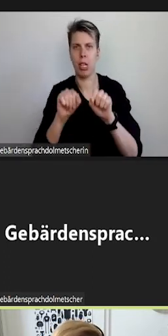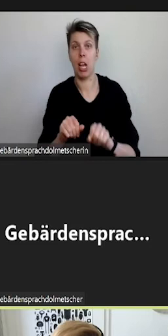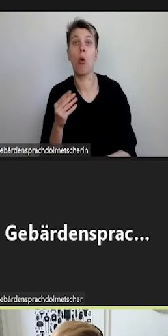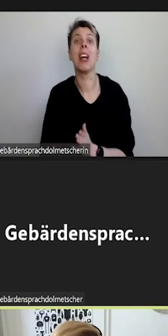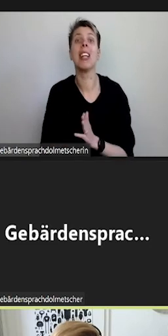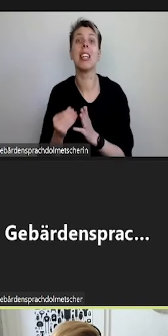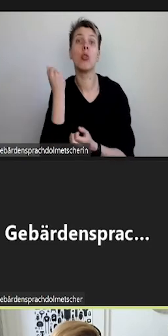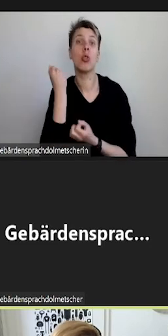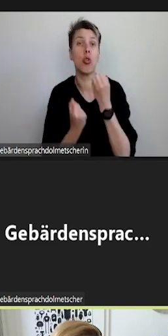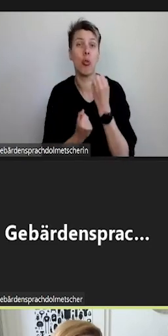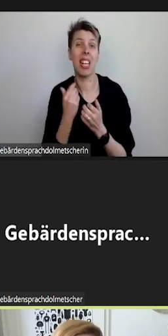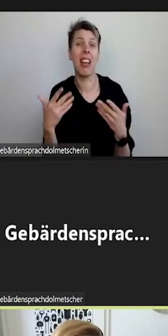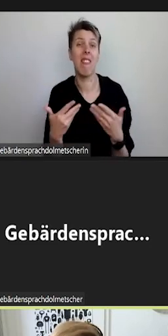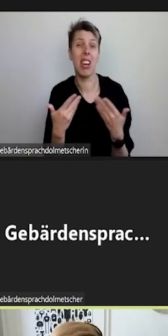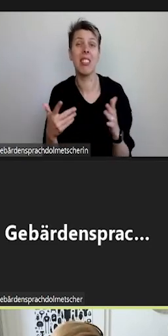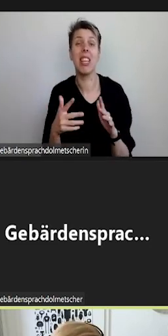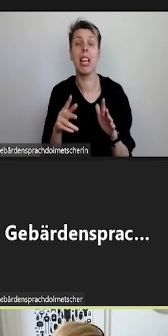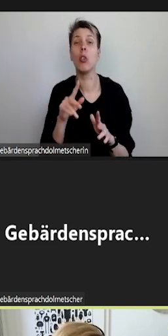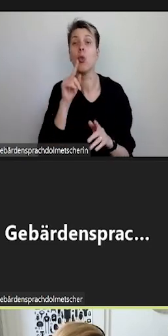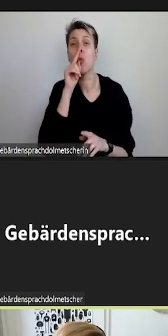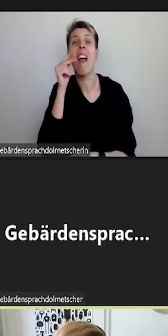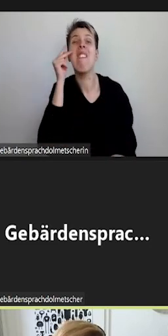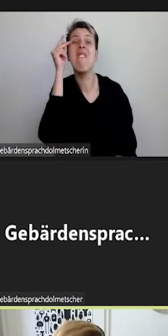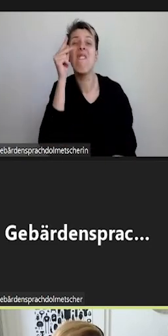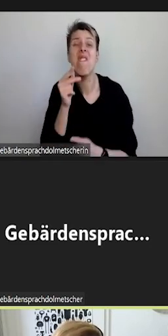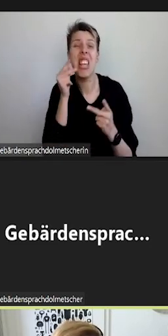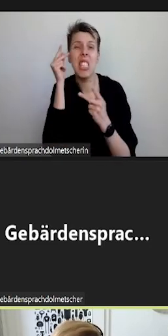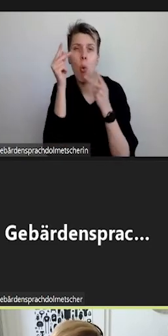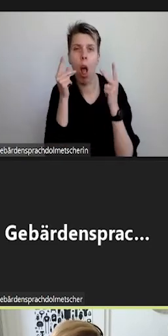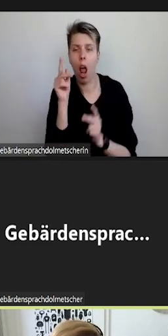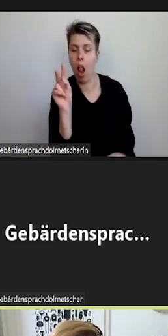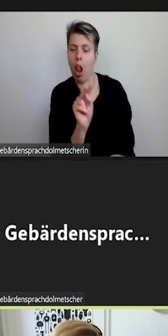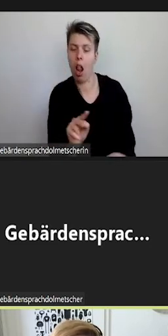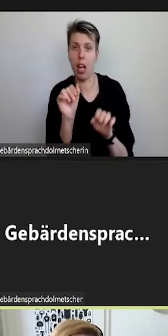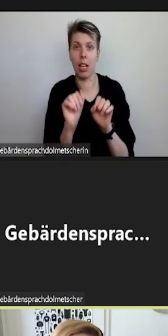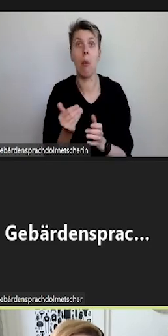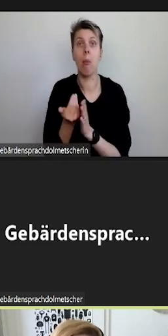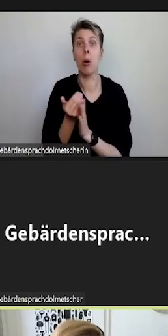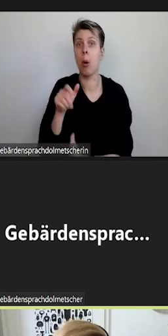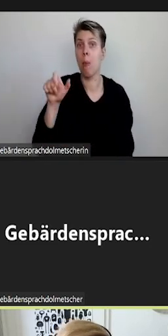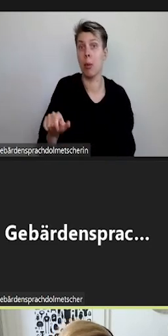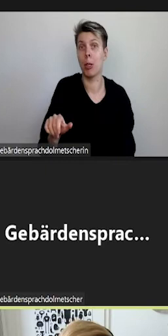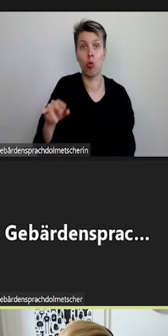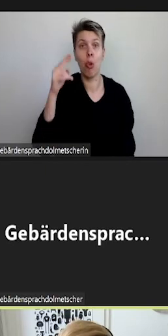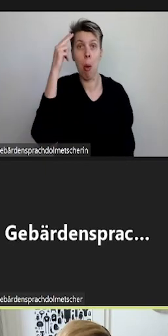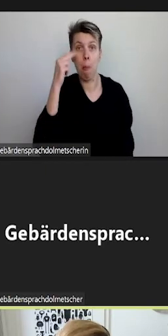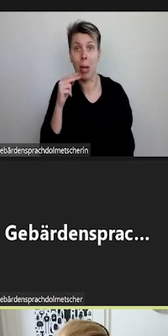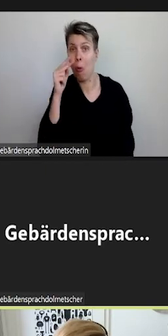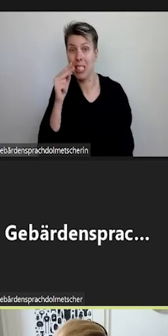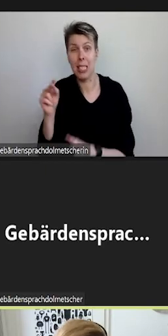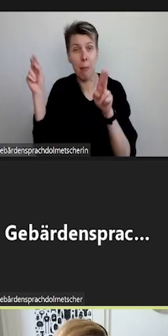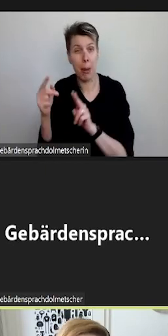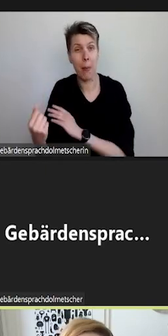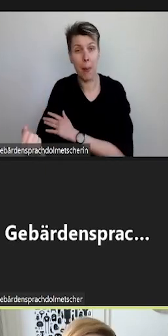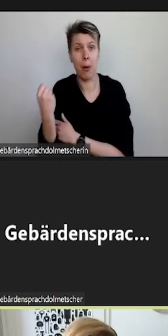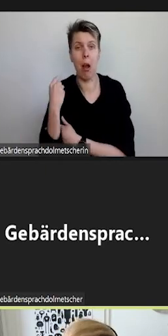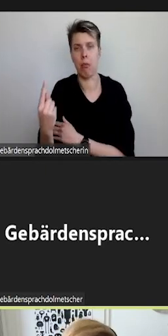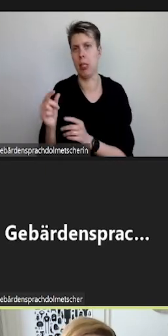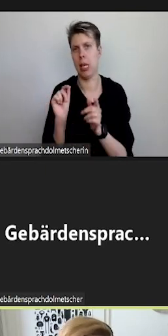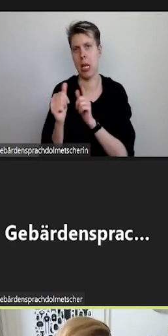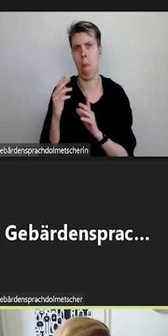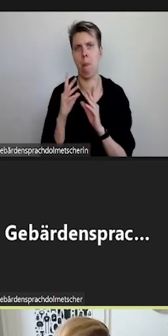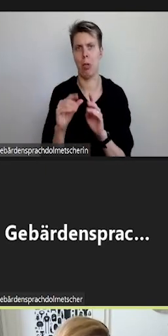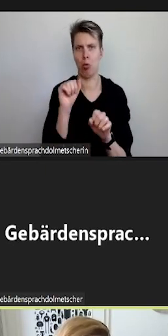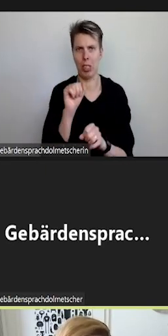dass der Lageplan derzeit ausschließlich visuell wahrnehmbar ist. So ist er für stark sehbeeinträchtigte und blinde Menschen nicht oder kaum nutzbar. Wir